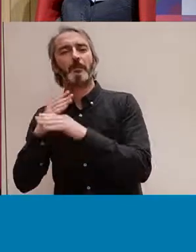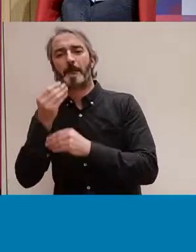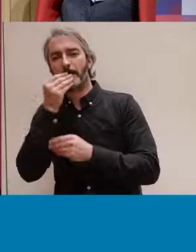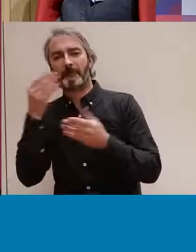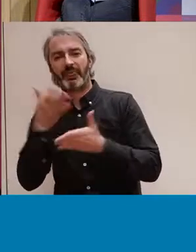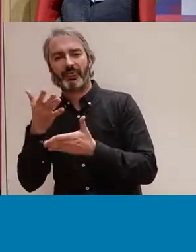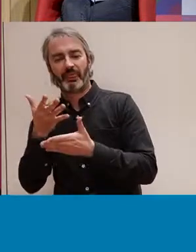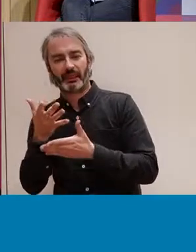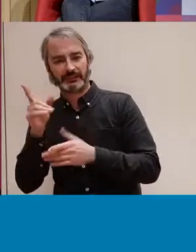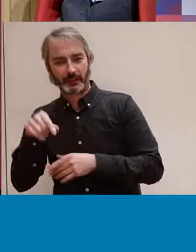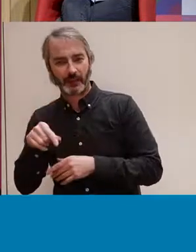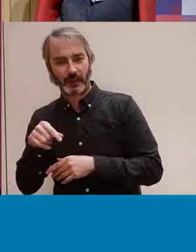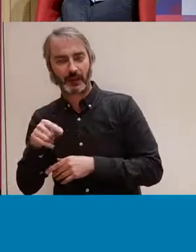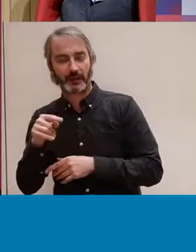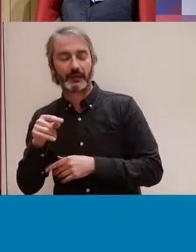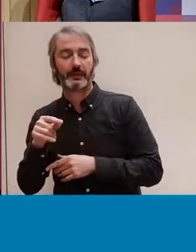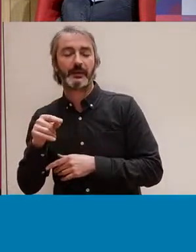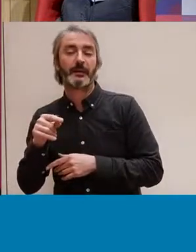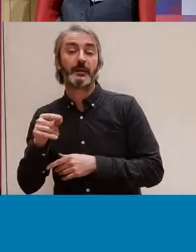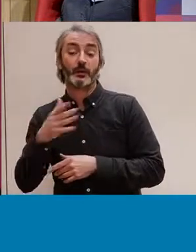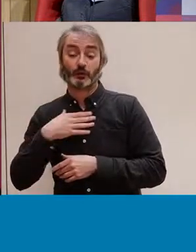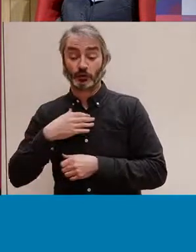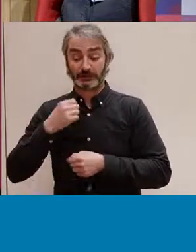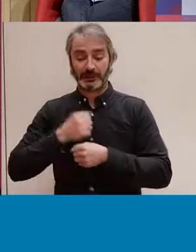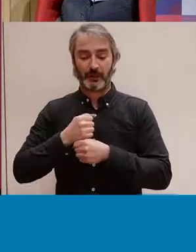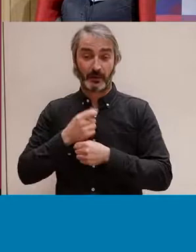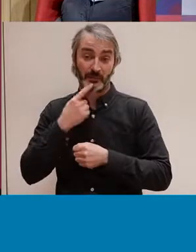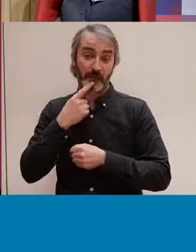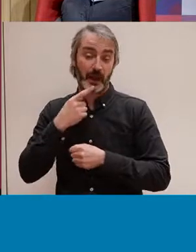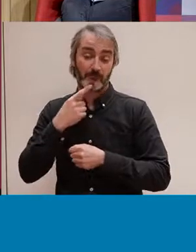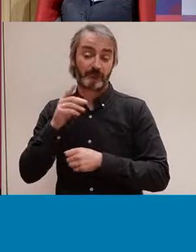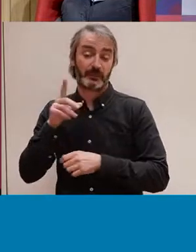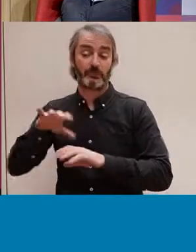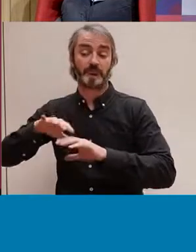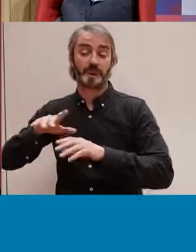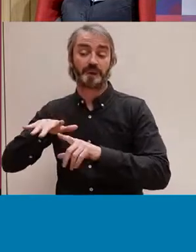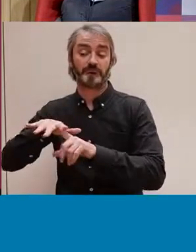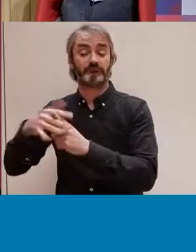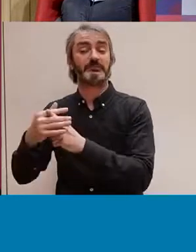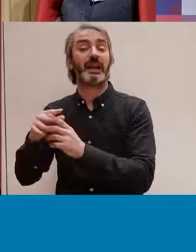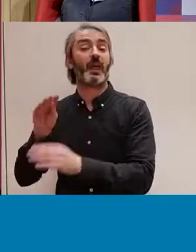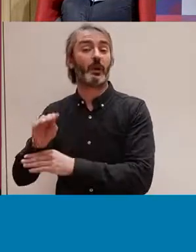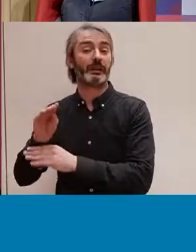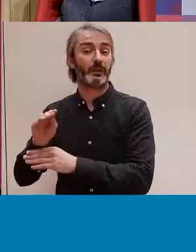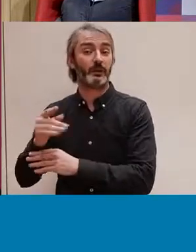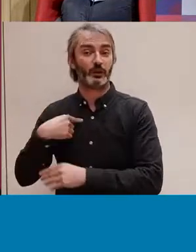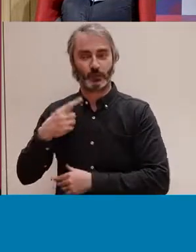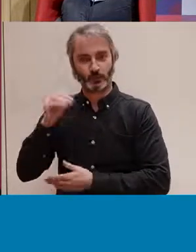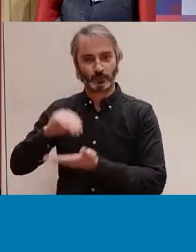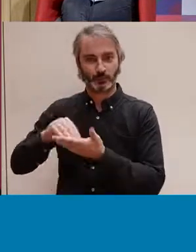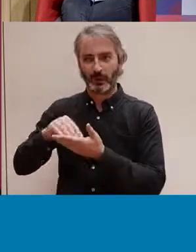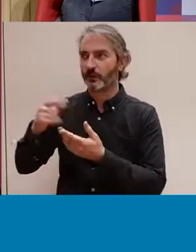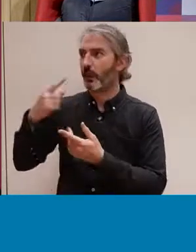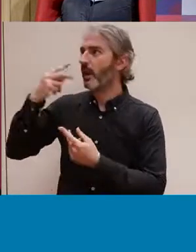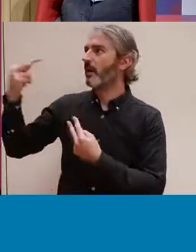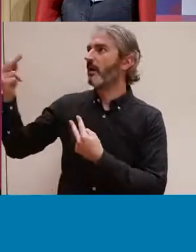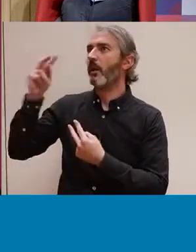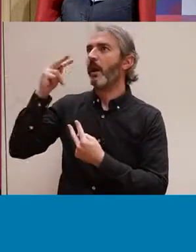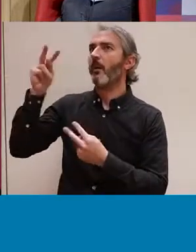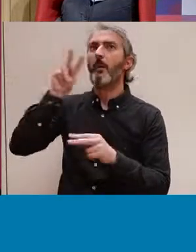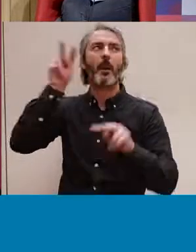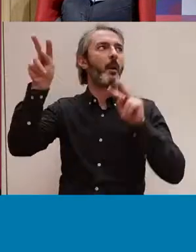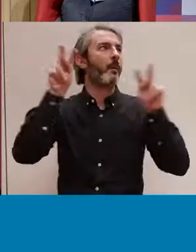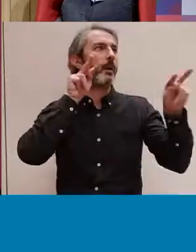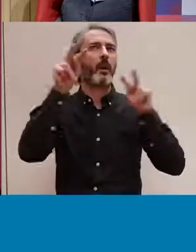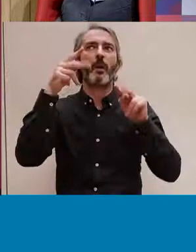'experiència del nostre àmbit professional en el món educatiu. Tenim constantment molts inputs, moltes imatges, moltes